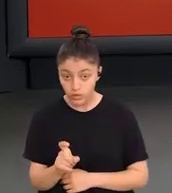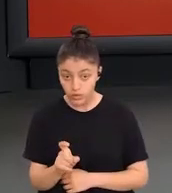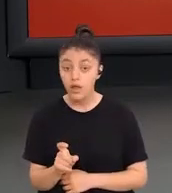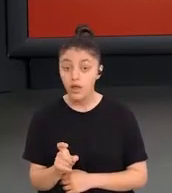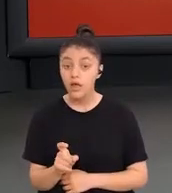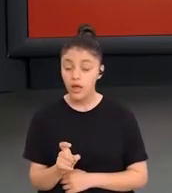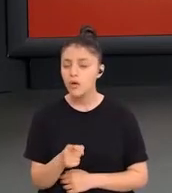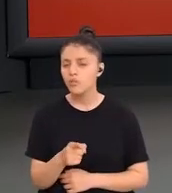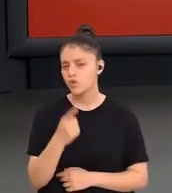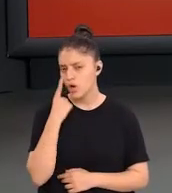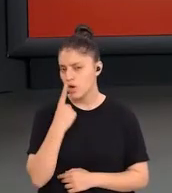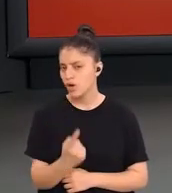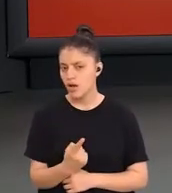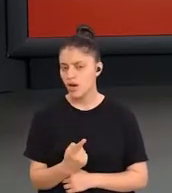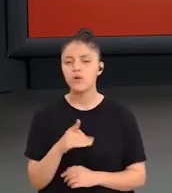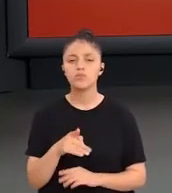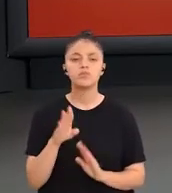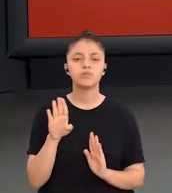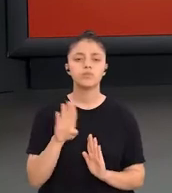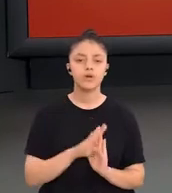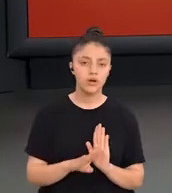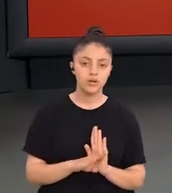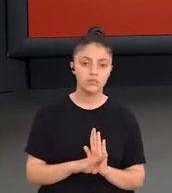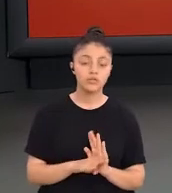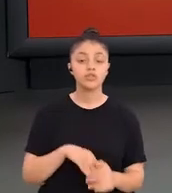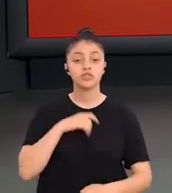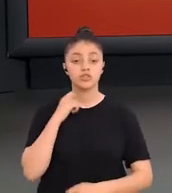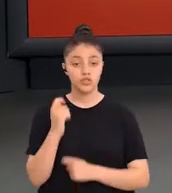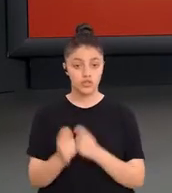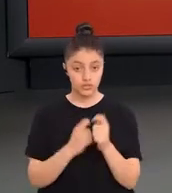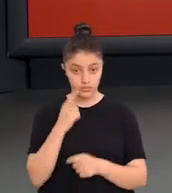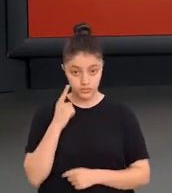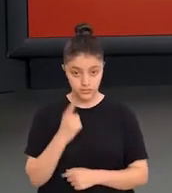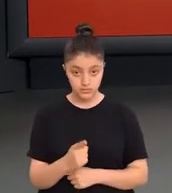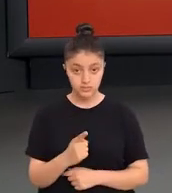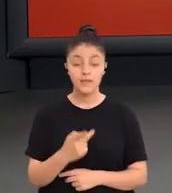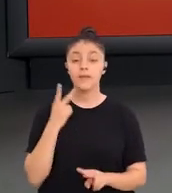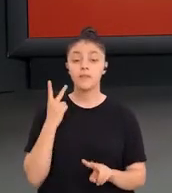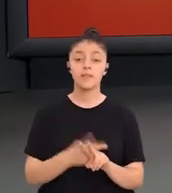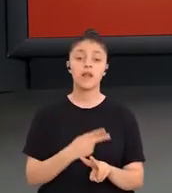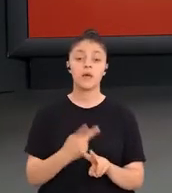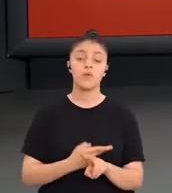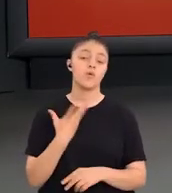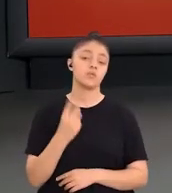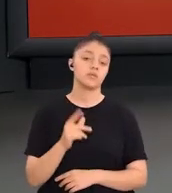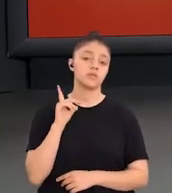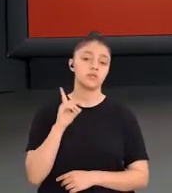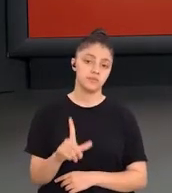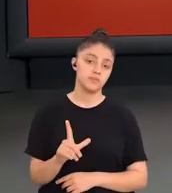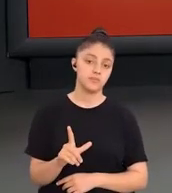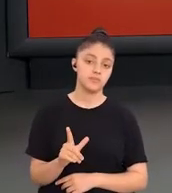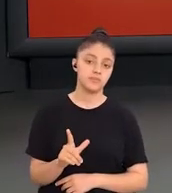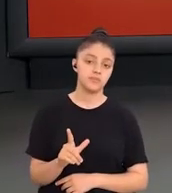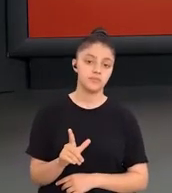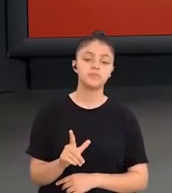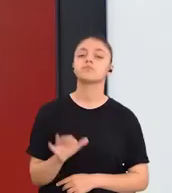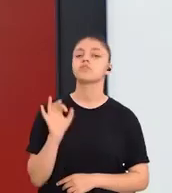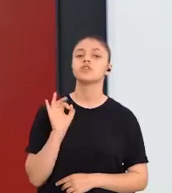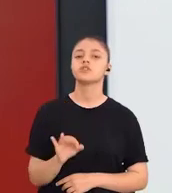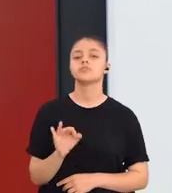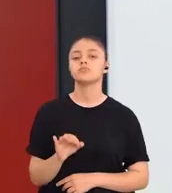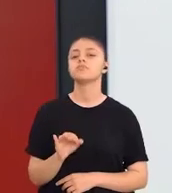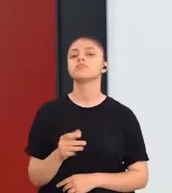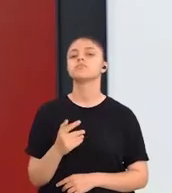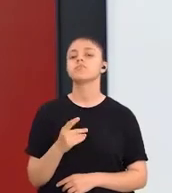Uygulamaların içinde mutlaka programların uygulanması, bir deneme çalışmasının yapılması gerekiyor.